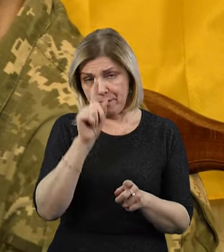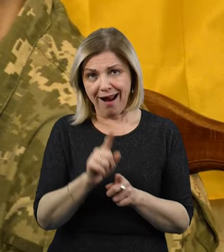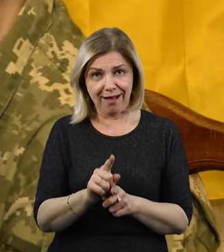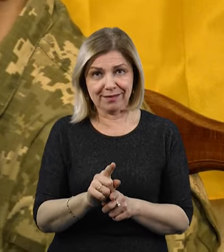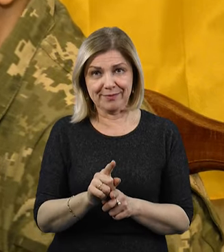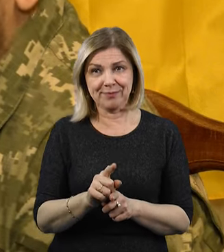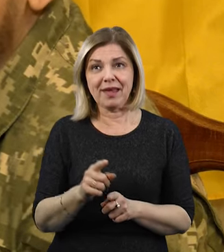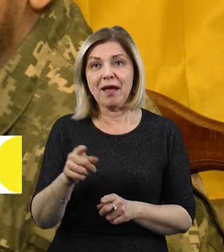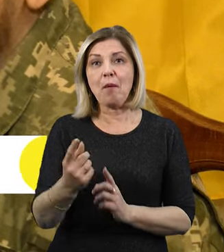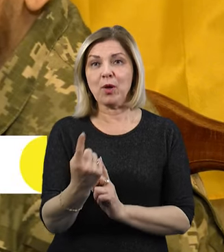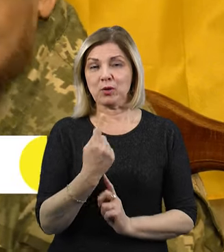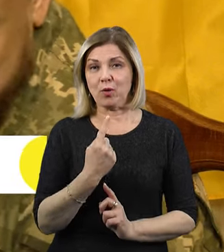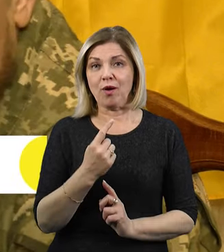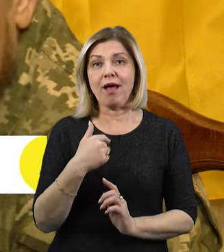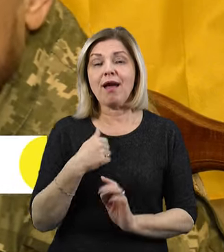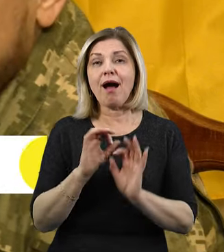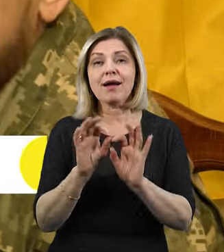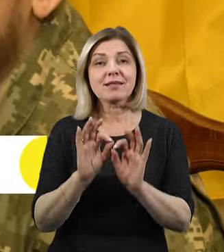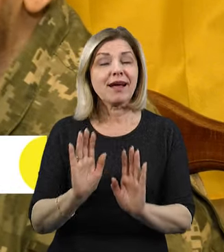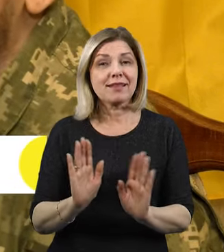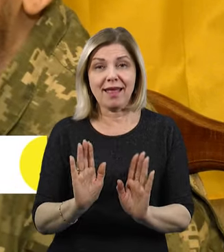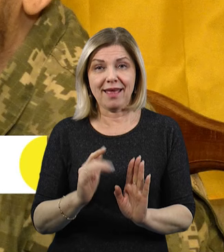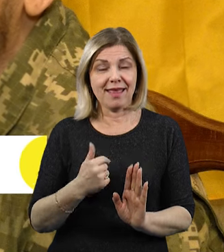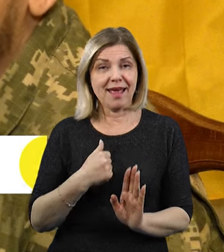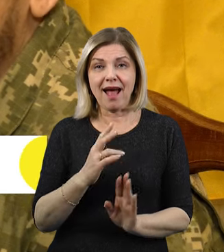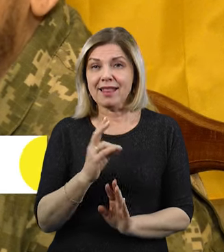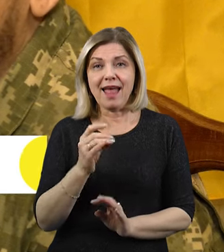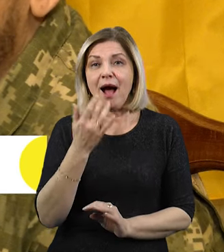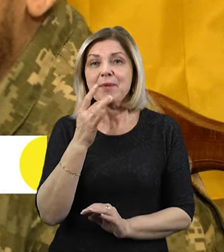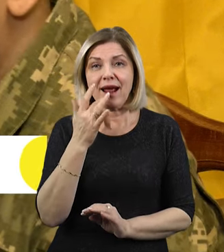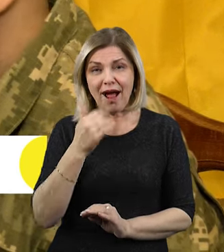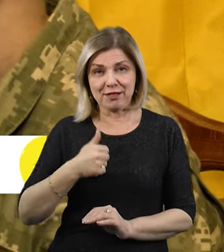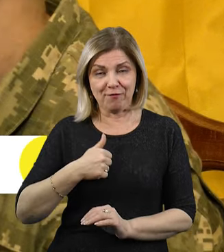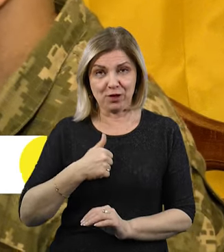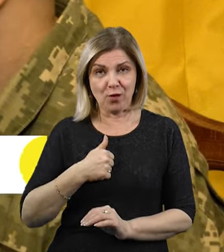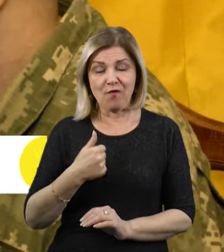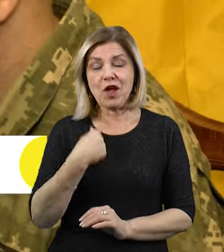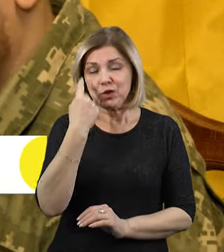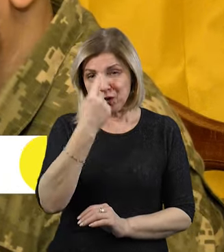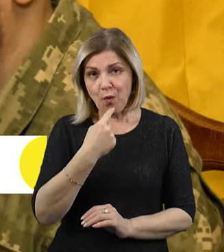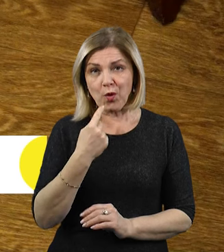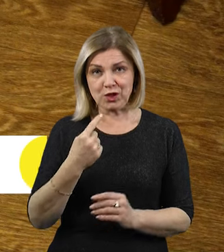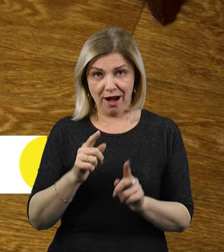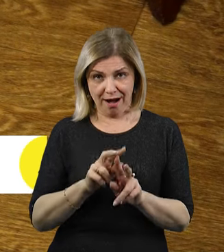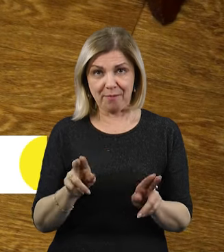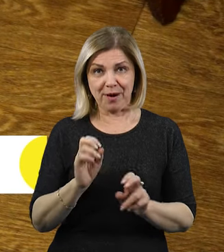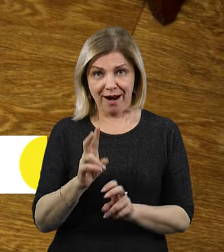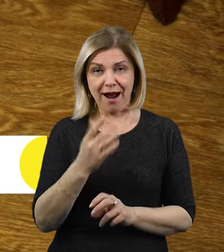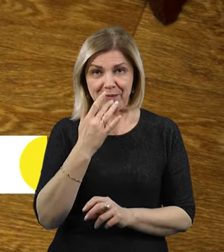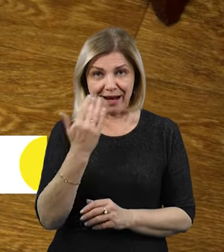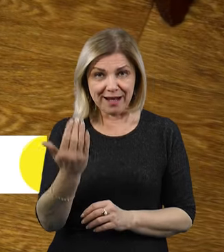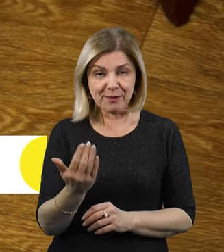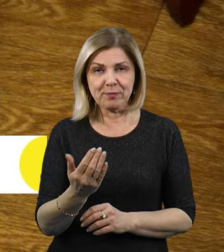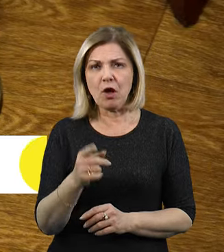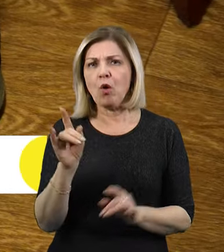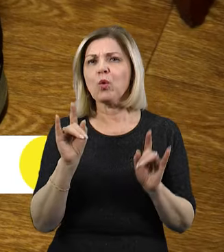я не американський військовий, ну, наш піксель дуже схожий з їхнім. І все рівно, все рівно кажуть, о, круто,